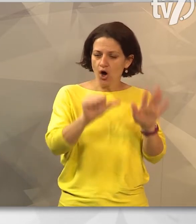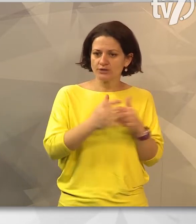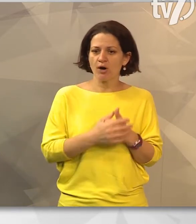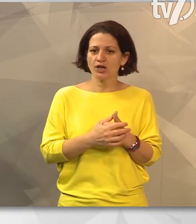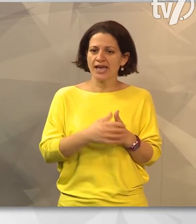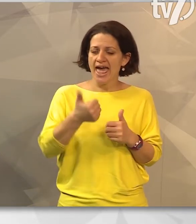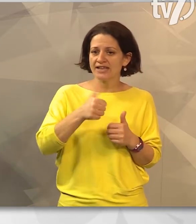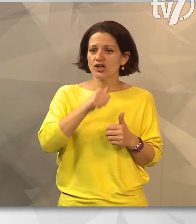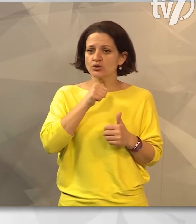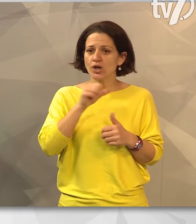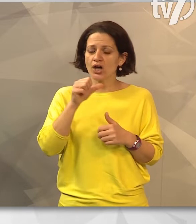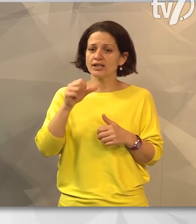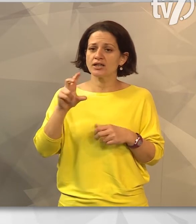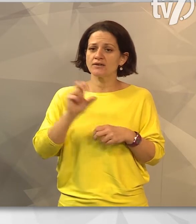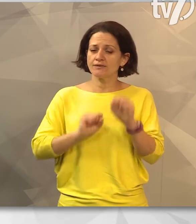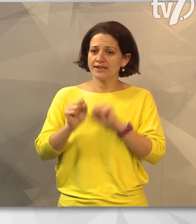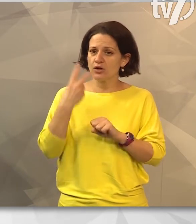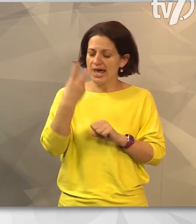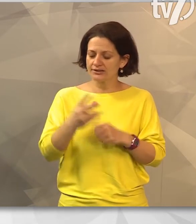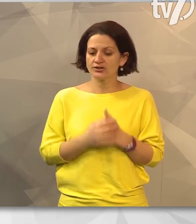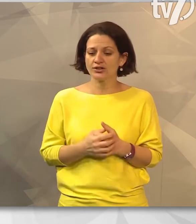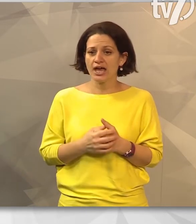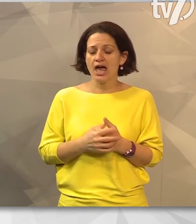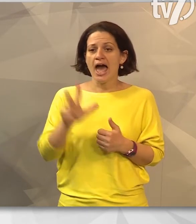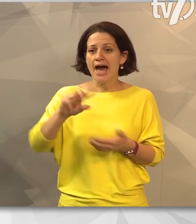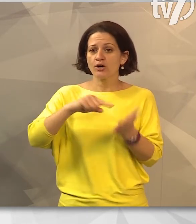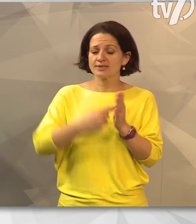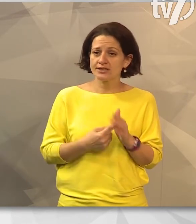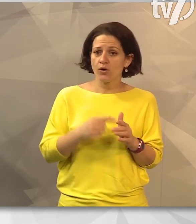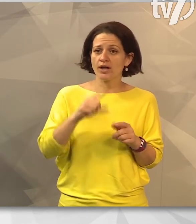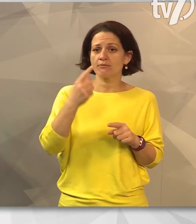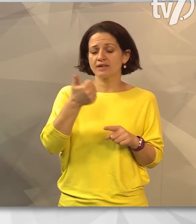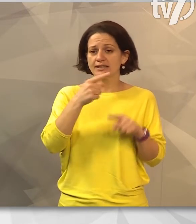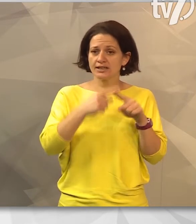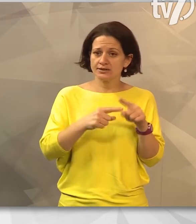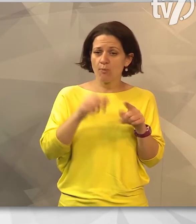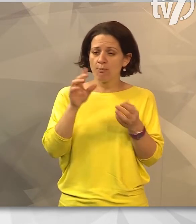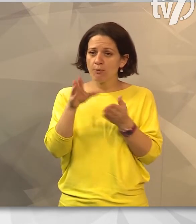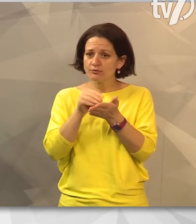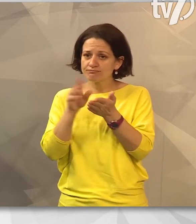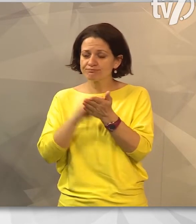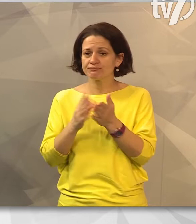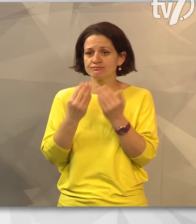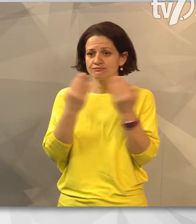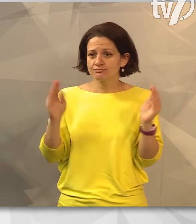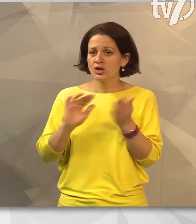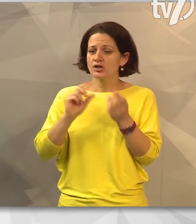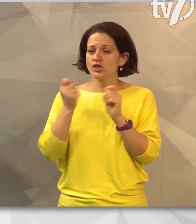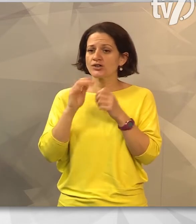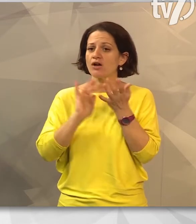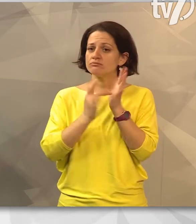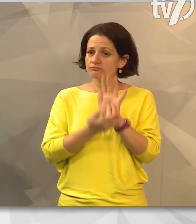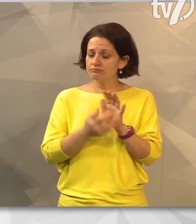egy gyulai várvédő láthatott. A háromszor másfél méteres pontosan lemintázott körképen egy csata jelenet látható,